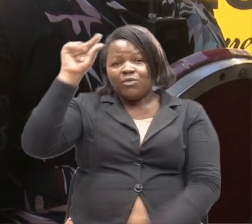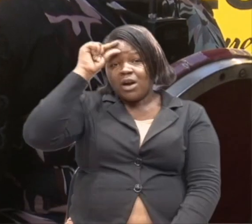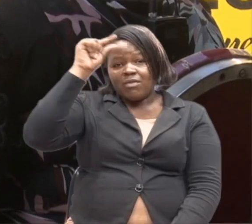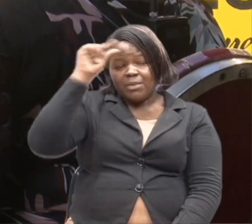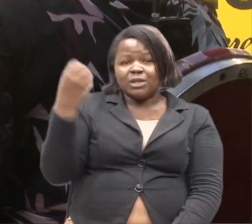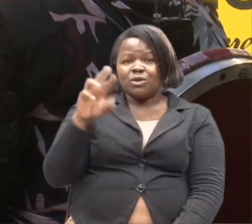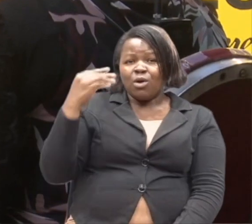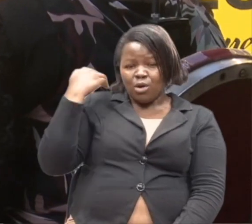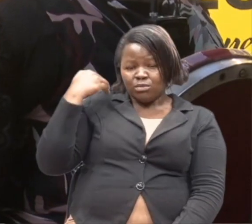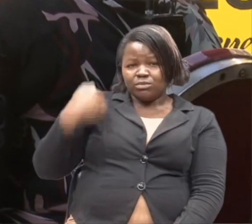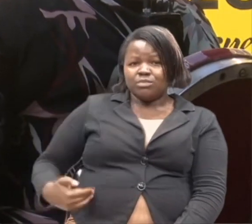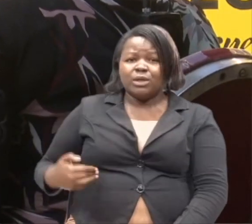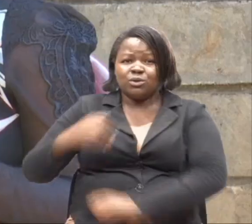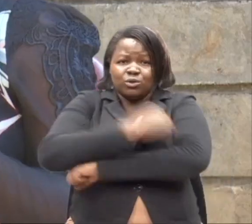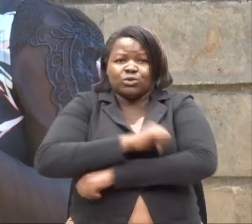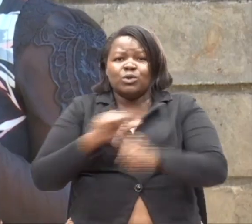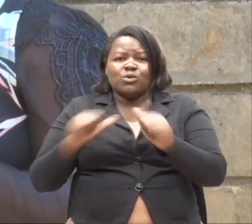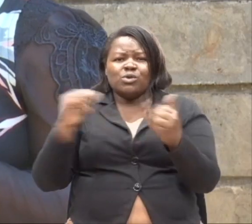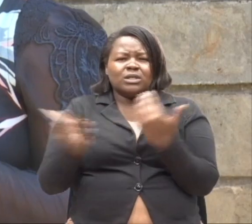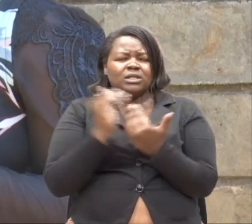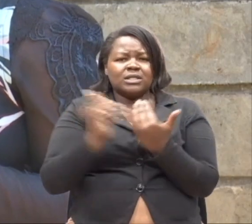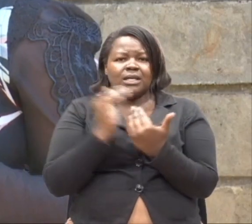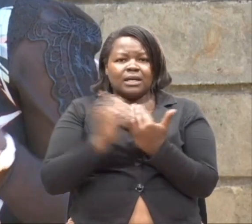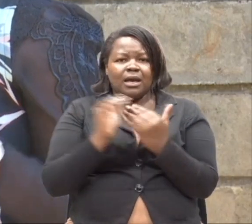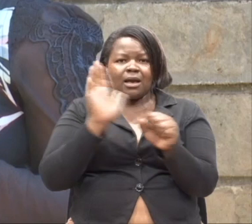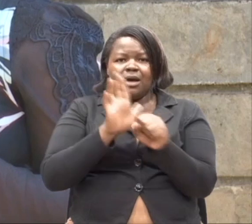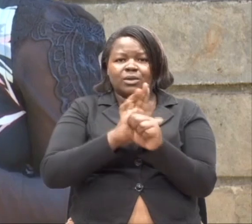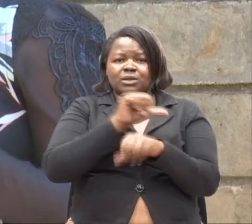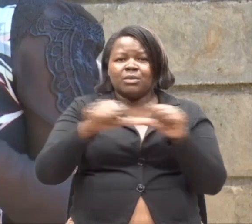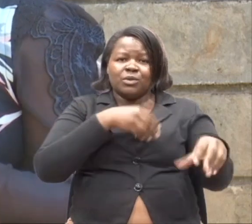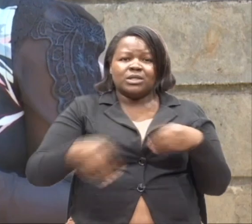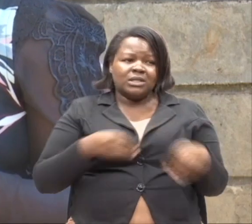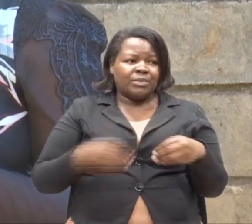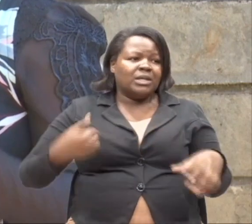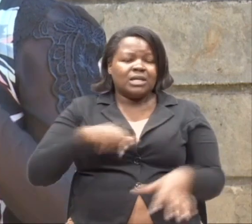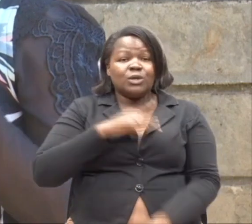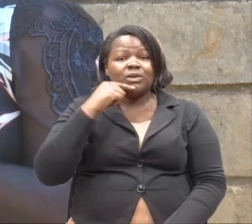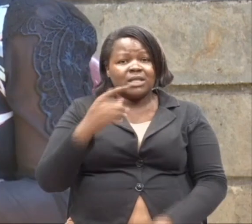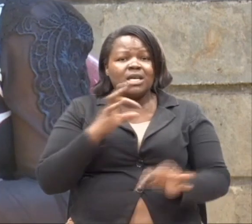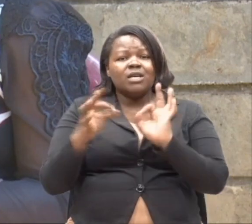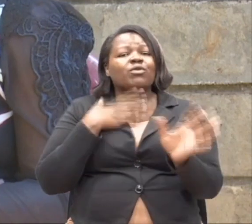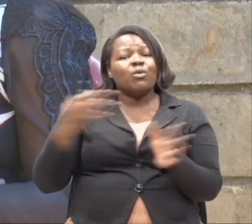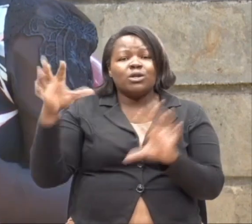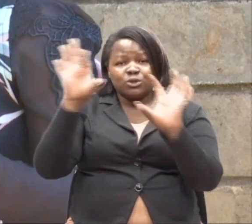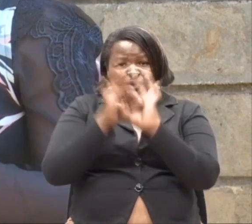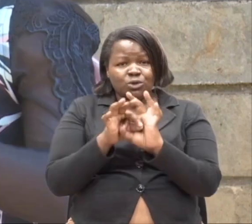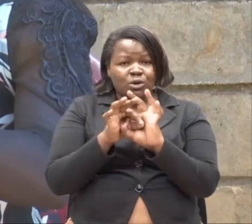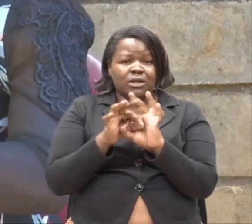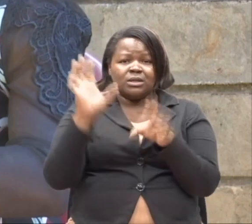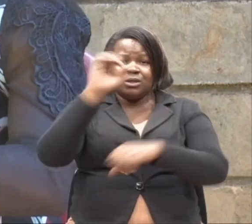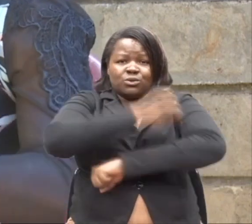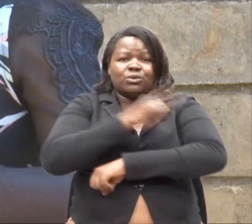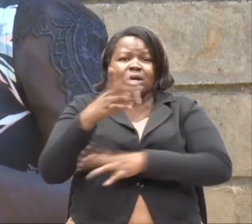kivinafsi. Ambazo hazishuguliki sana na mambo haya ya ulemavo. Kwa zinasema kwa mtu kwa kuingia ishule. Lazima